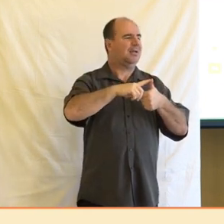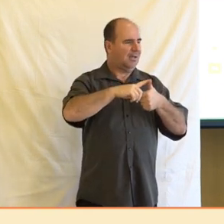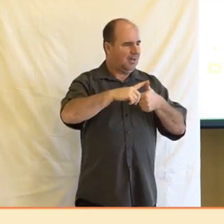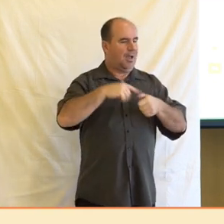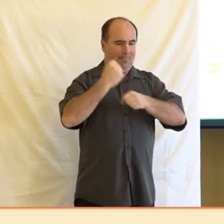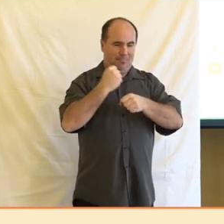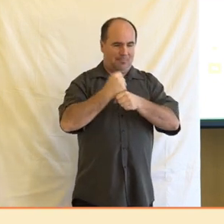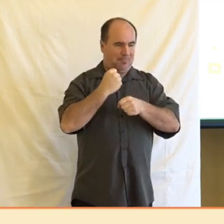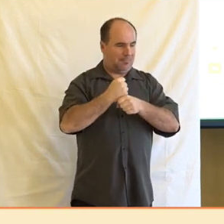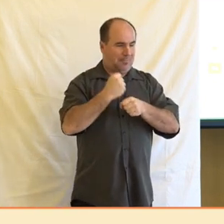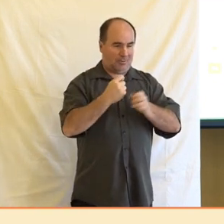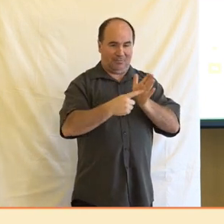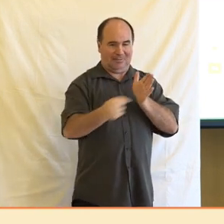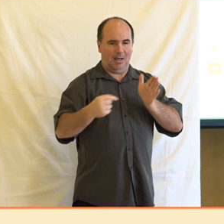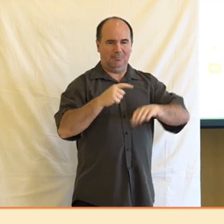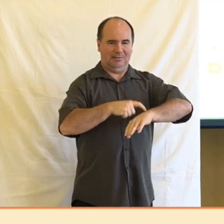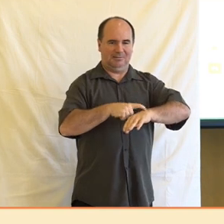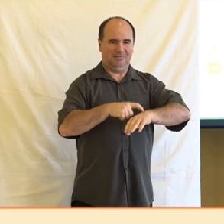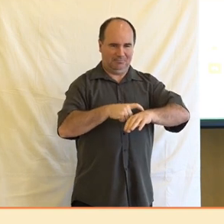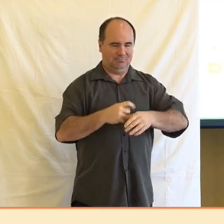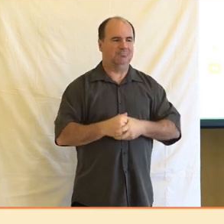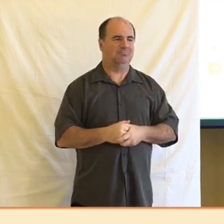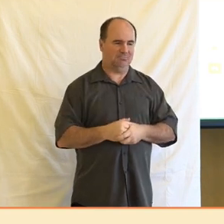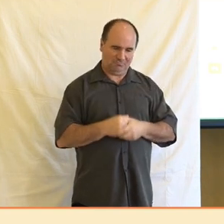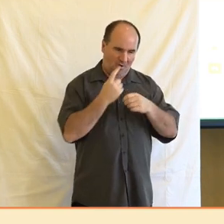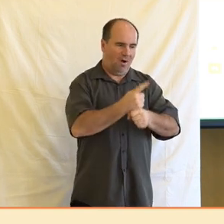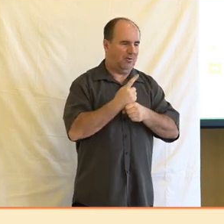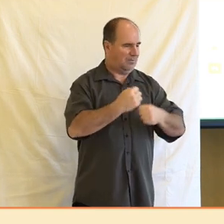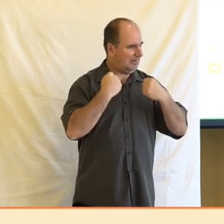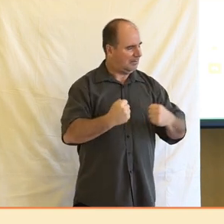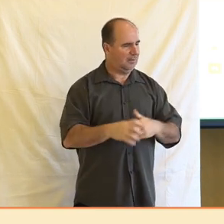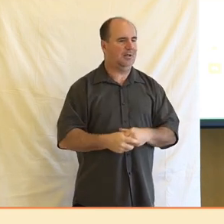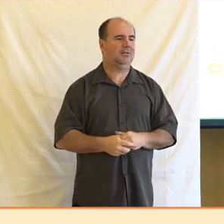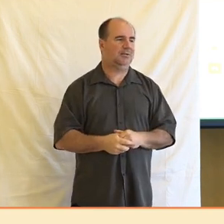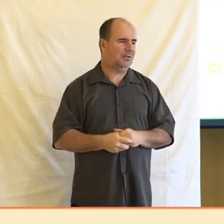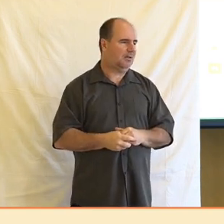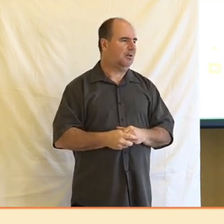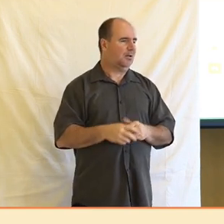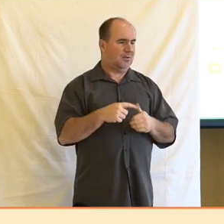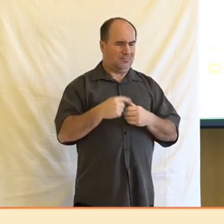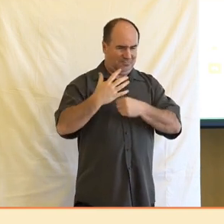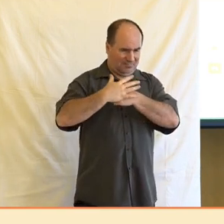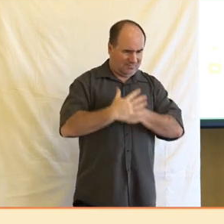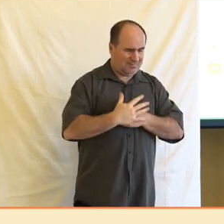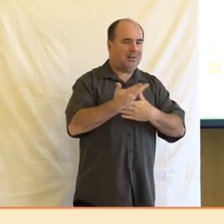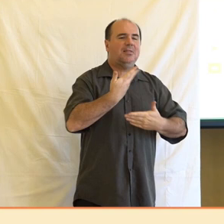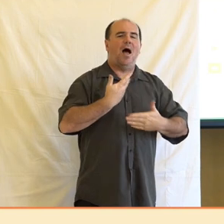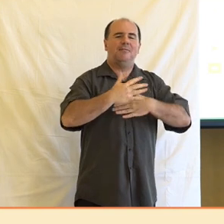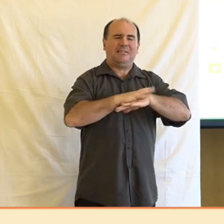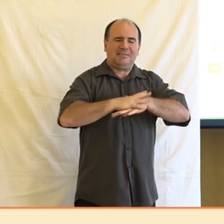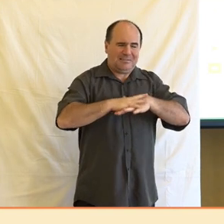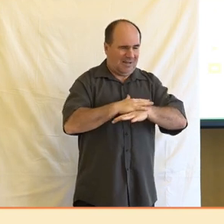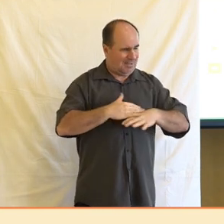termíny, které je v jejich práci samozřejmě tlačí a mohou ovlivňovat jejich kvalitu.